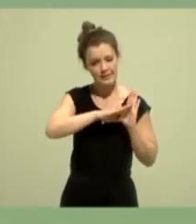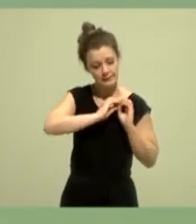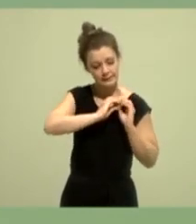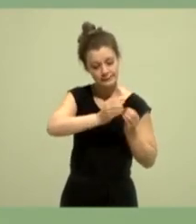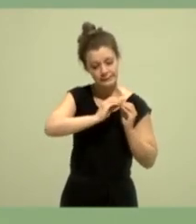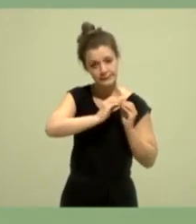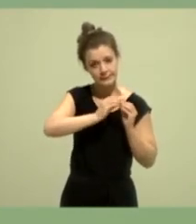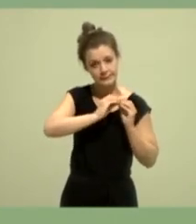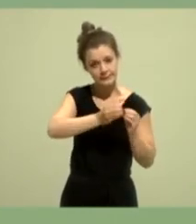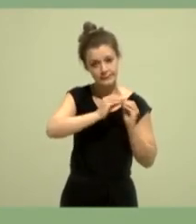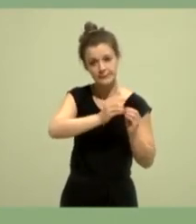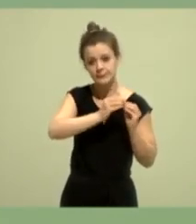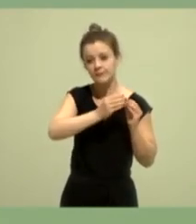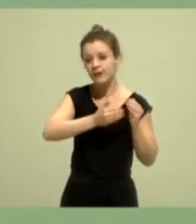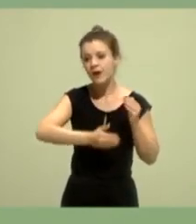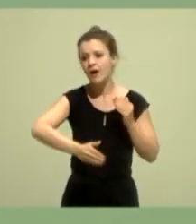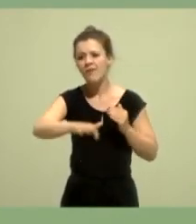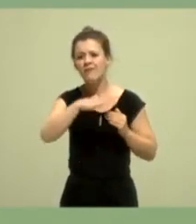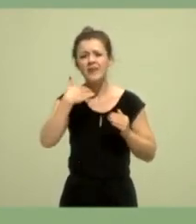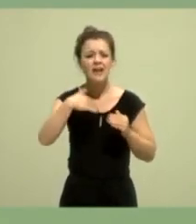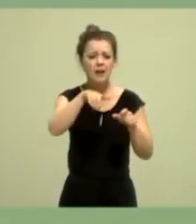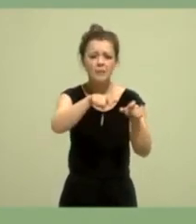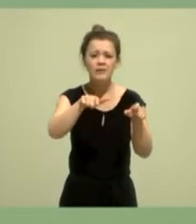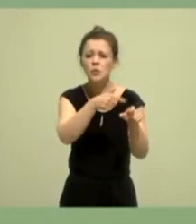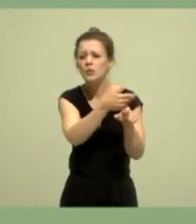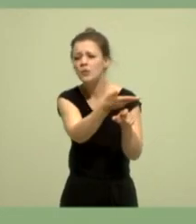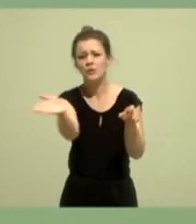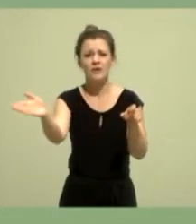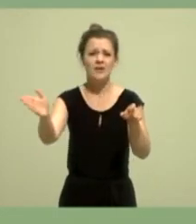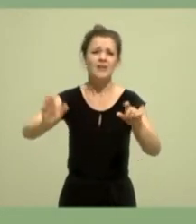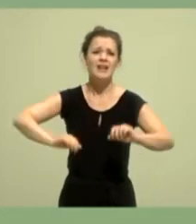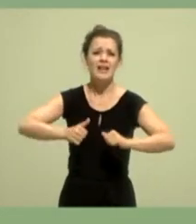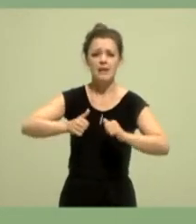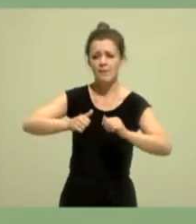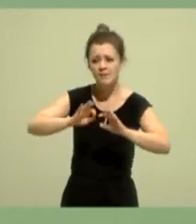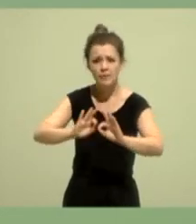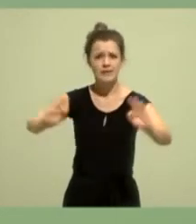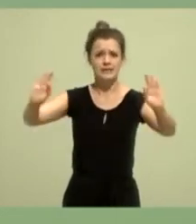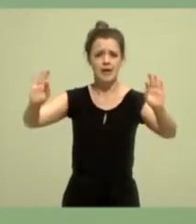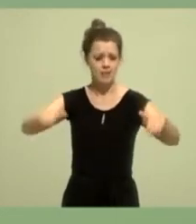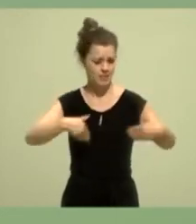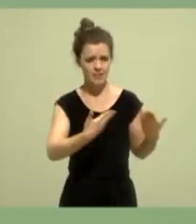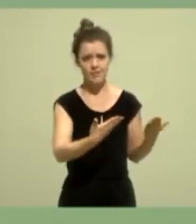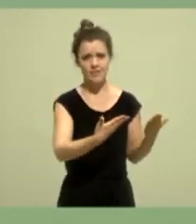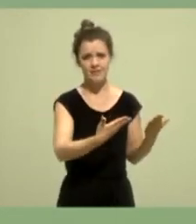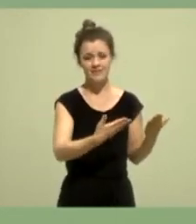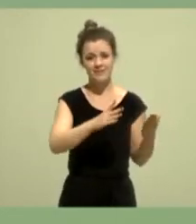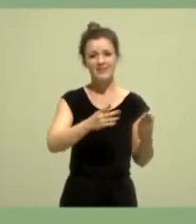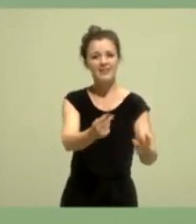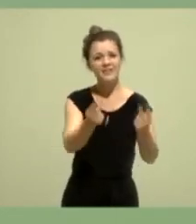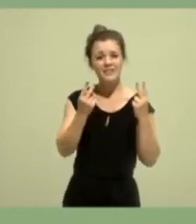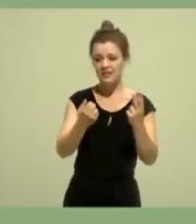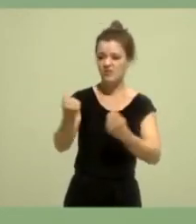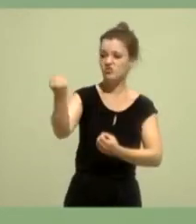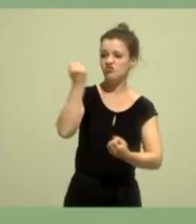Lebensqualitätsverbesserung für so viele Menschen bedeutet. Wir machen der Stigmatisierung und den Angriffen ein juristisches Ende.